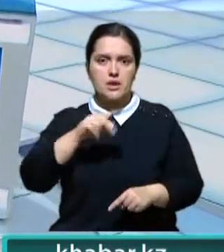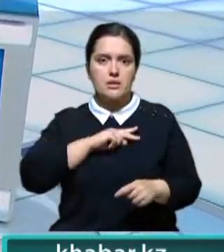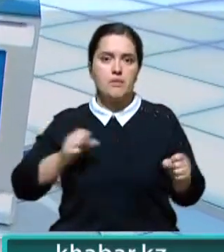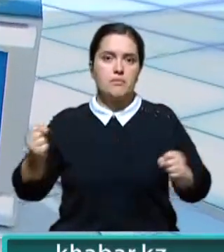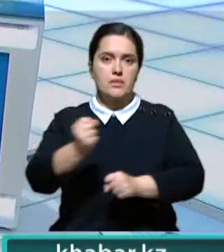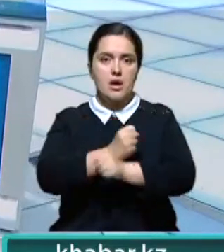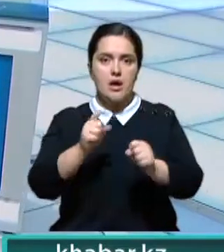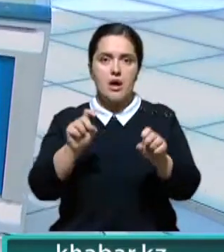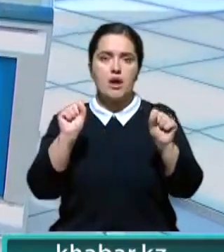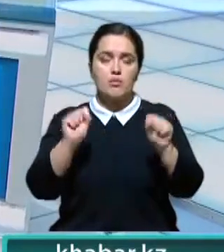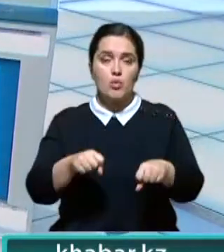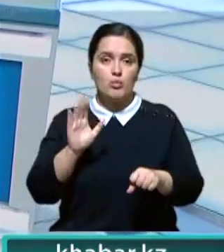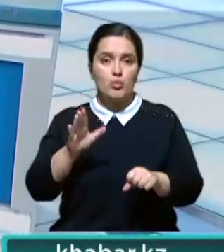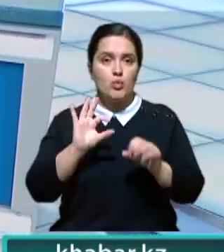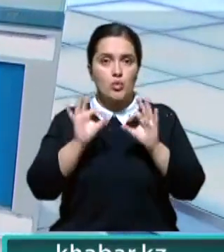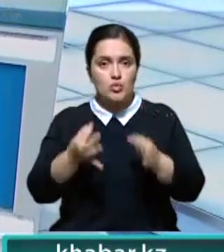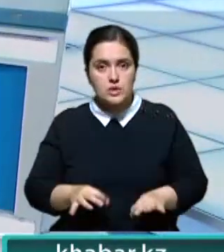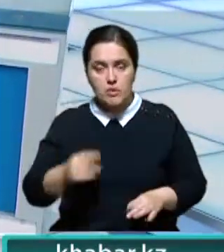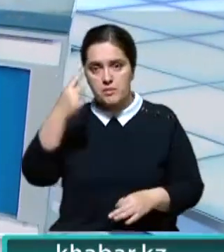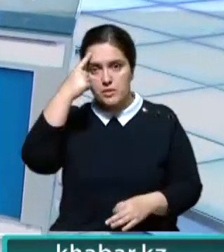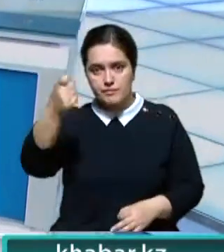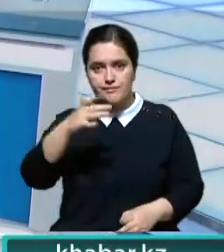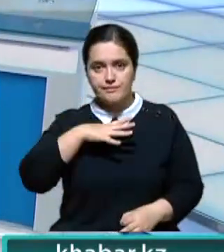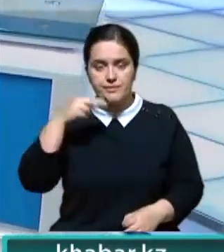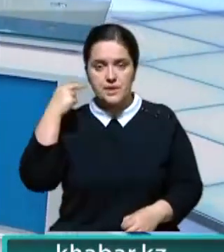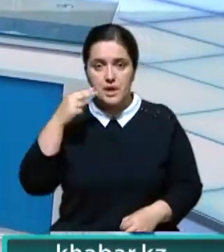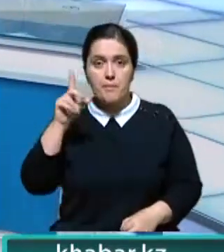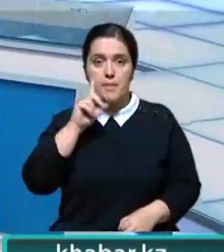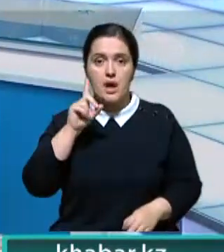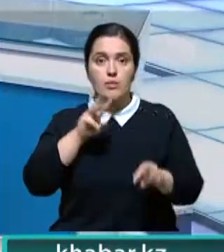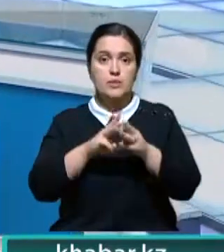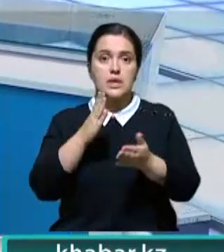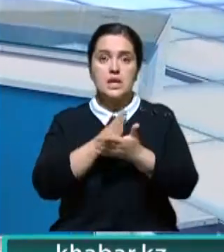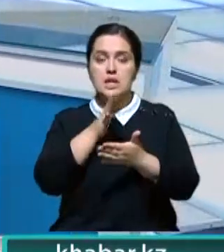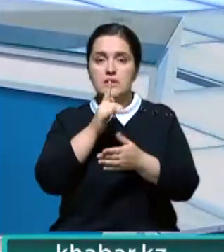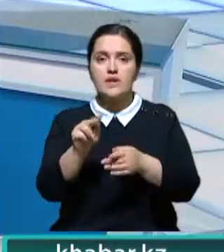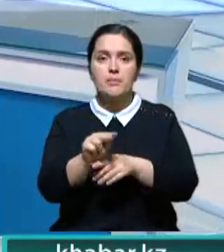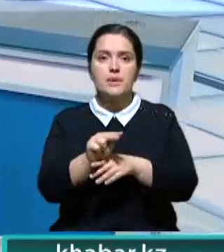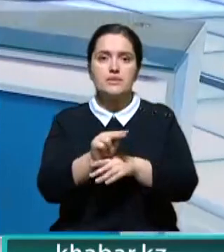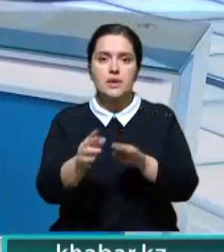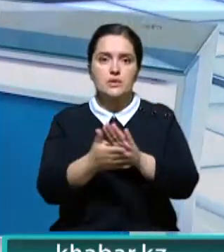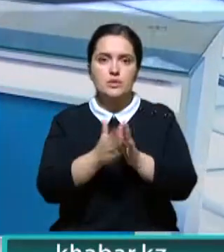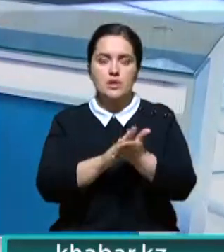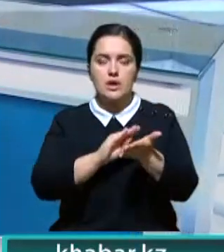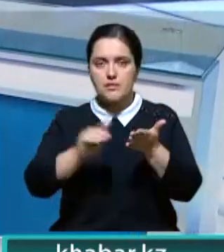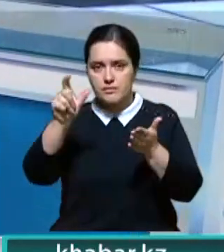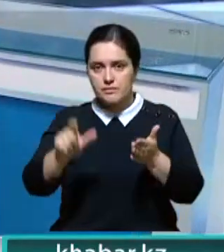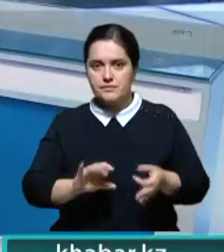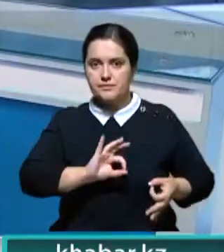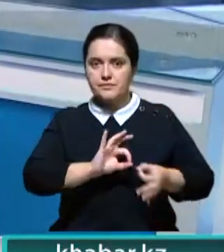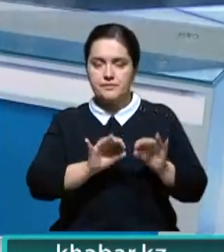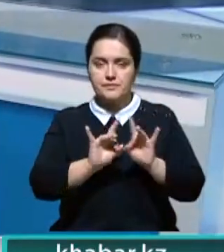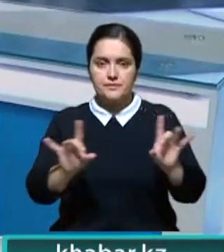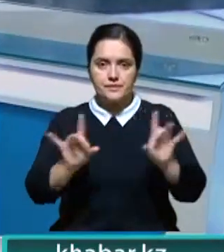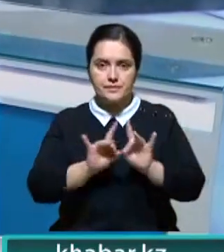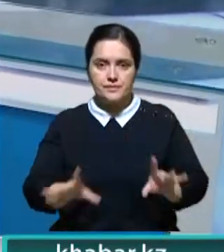потребует кадровых изменений. Они могут последовать уже осенью, предупредил президент. А пока у министров есть время исправить ситуацию. Айгуля